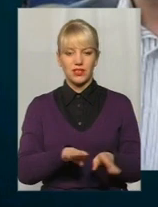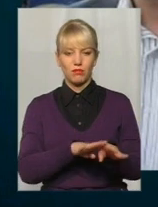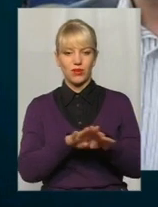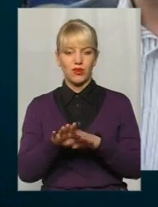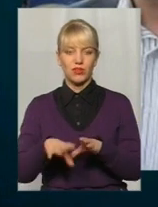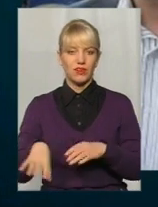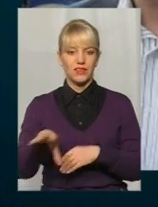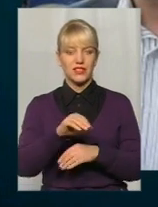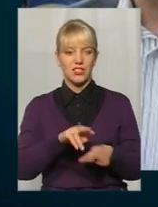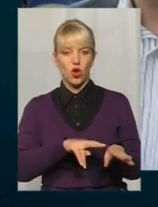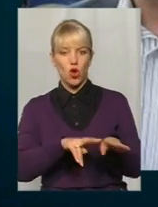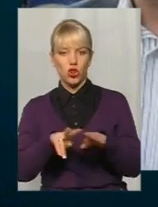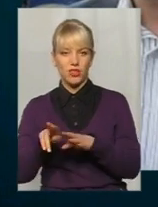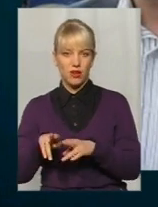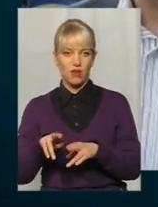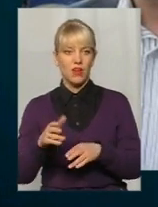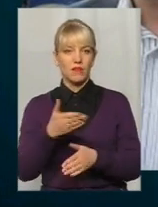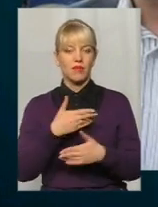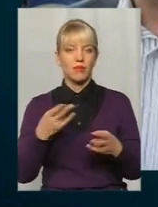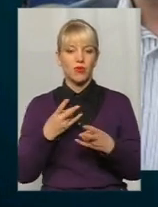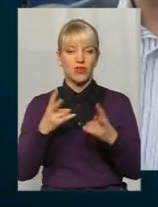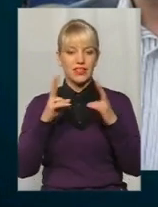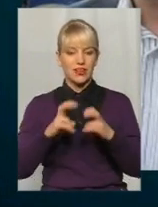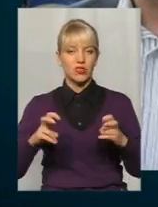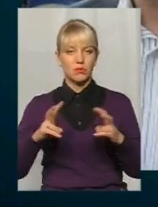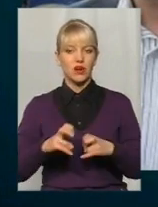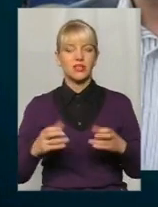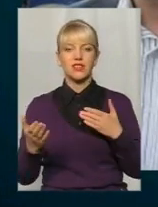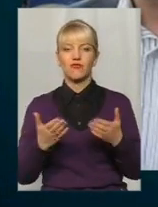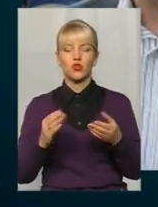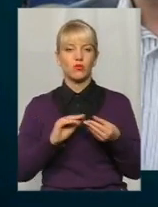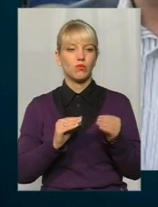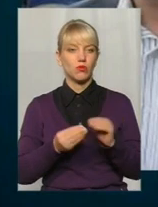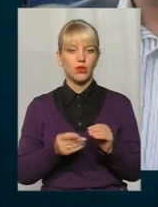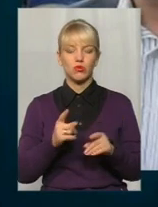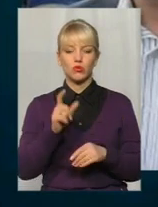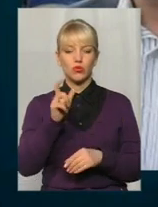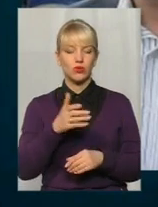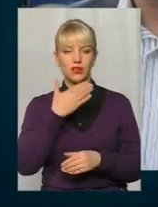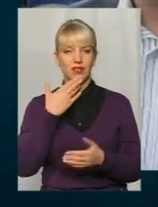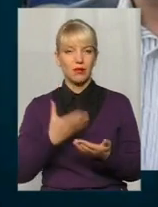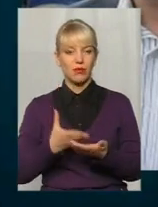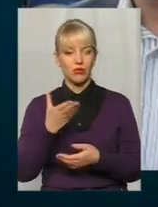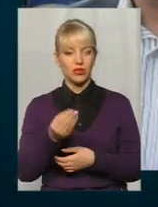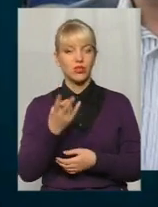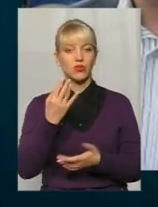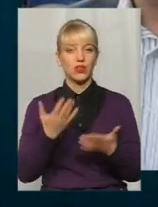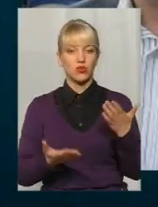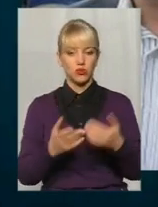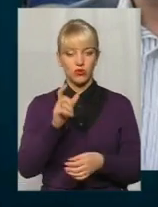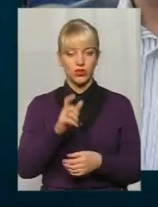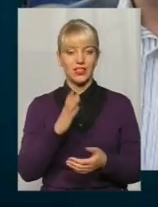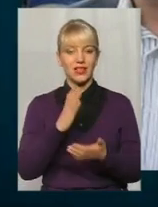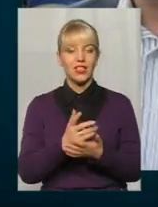всіх однаково під одну гребінку. Ми повинні розбиратися, в чому проблема і чому людина не сплачує. Але якщо у людини є